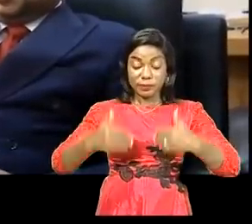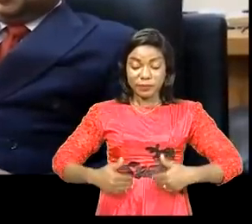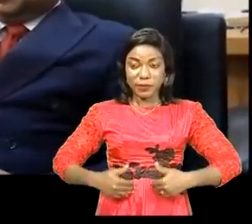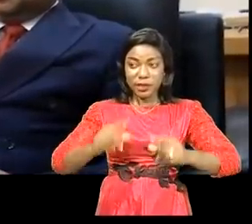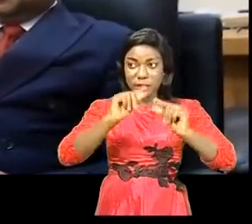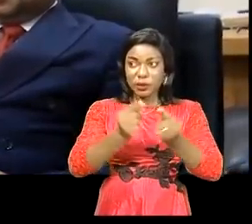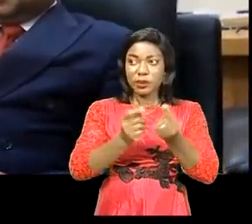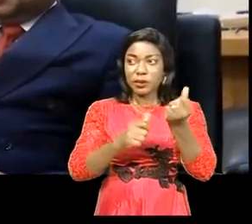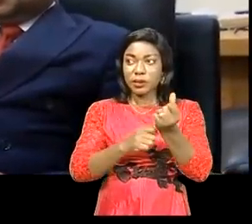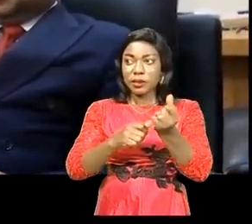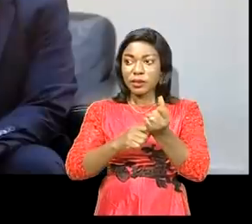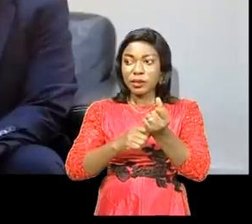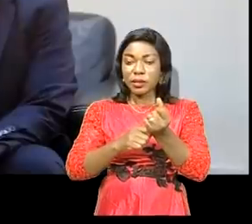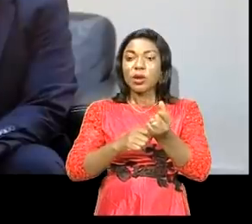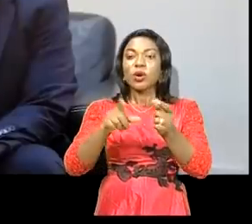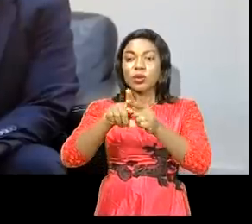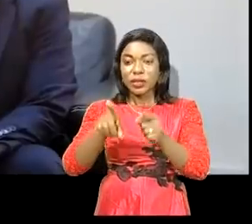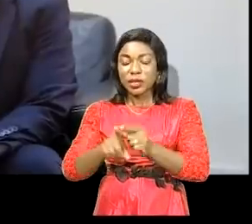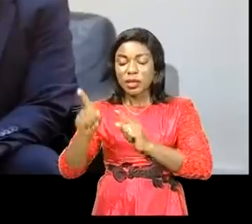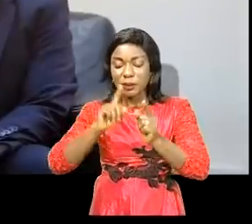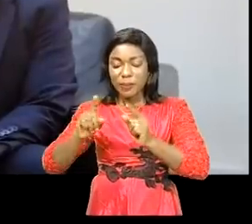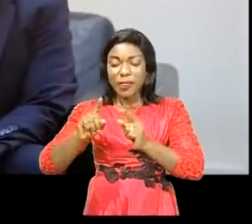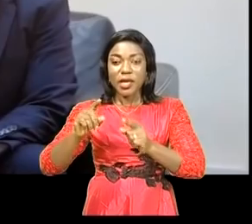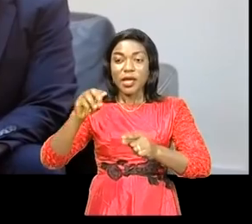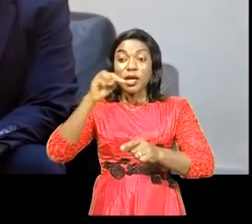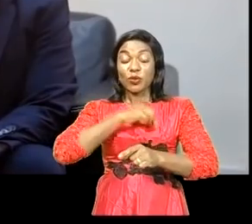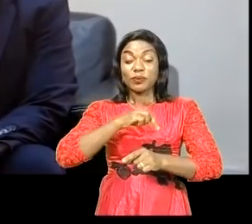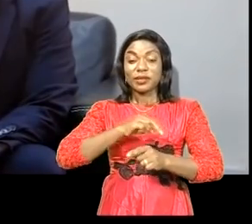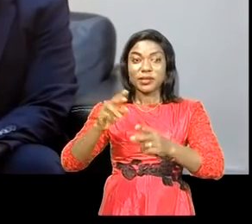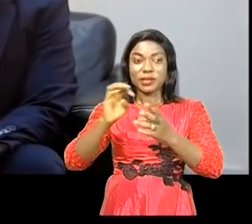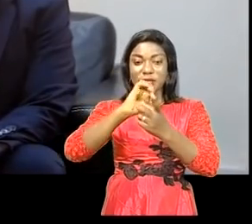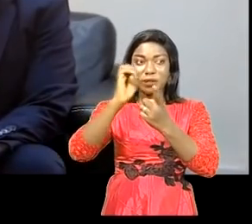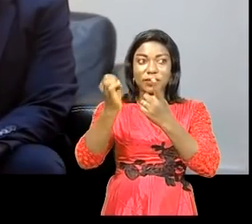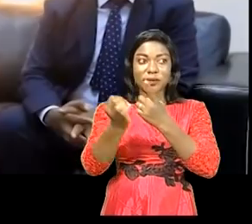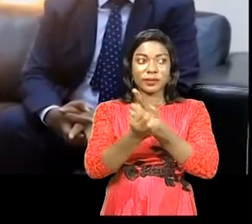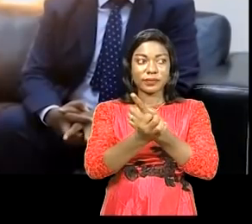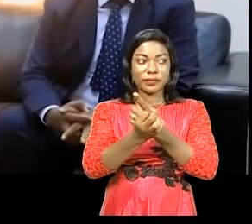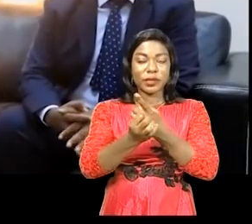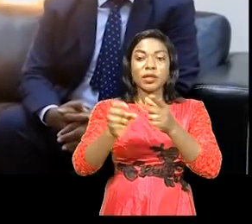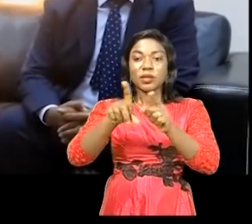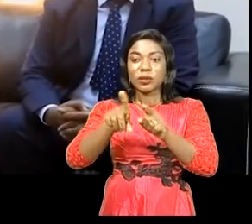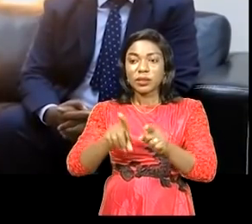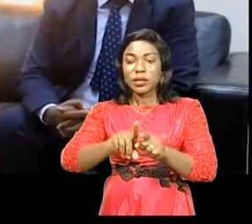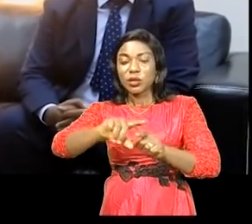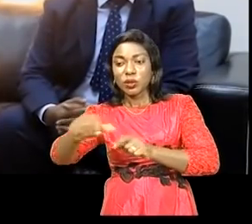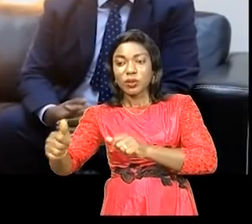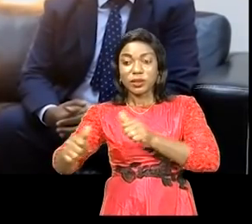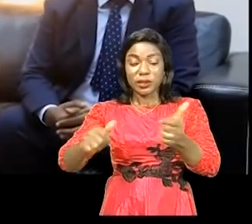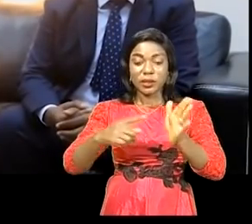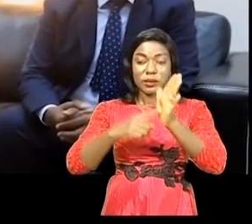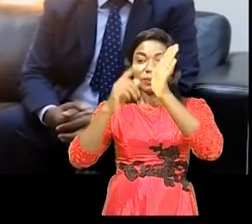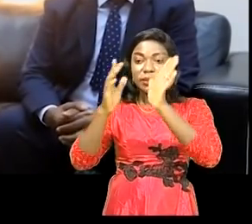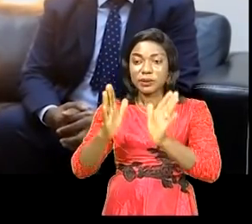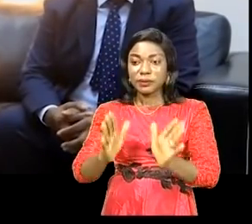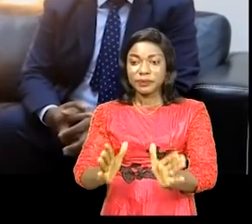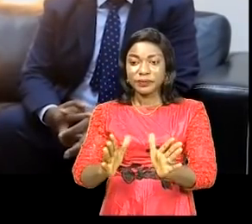délégation, composée de Tabuna Honoré, commissaire en charge de l'environnement et des ressources naturelles, Théodore Njikam, représentant de la